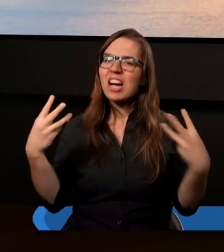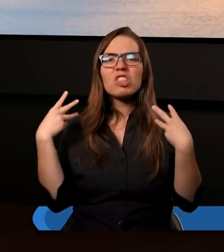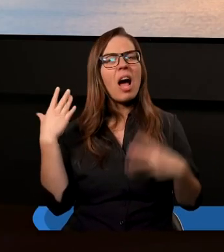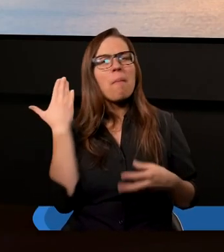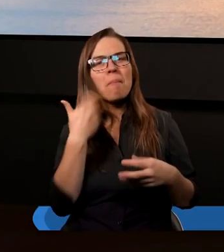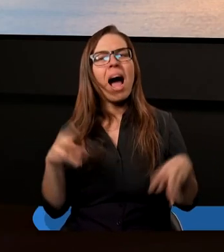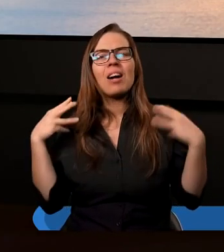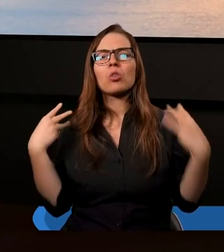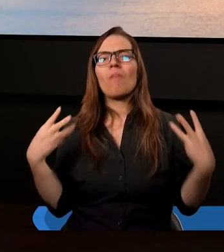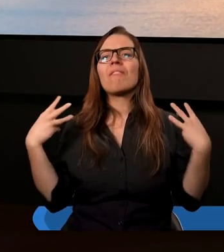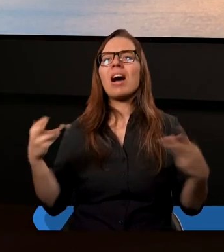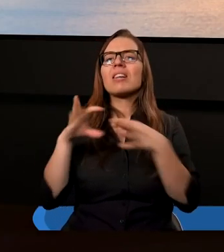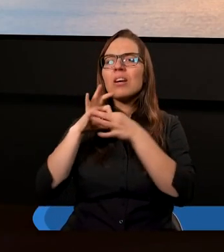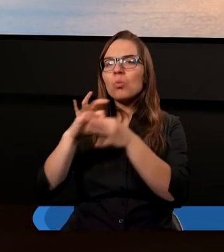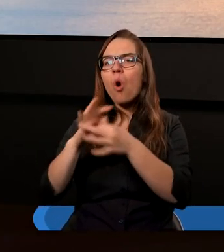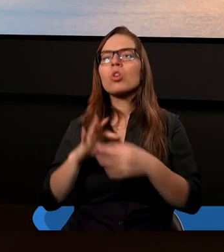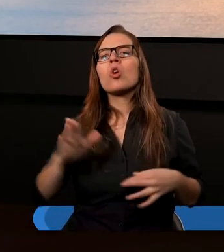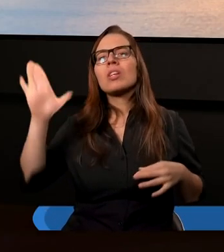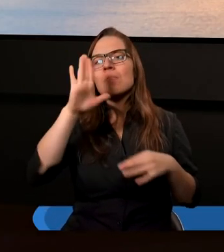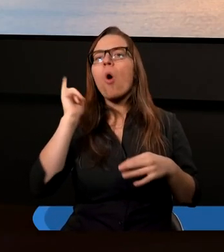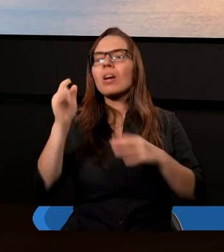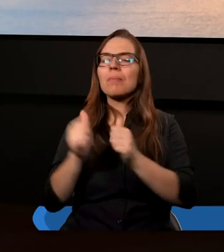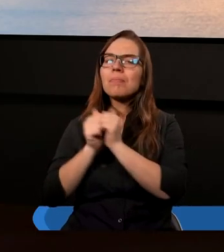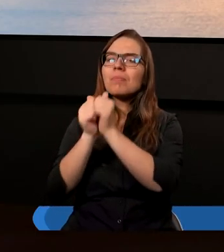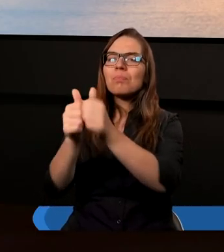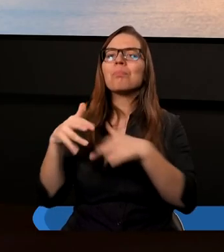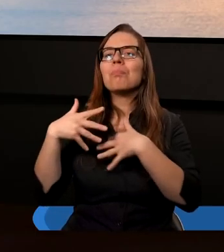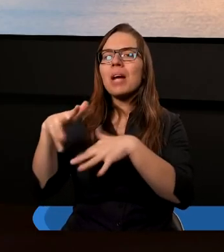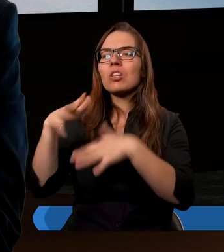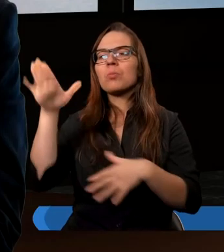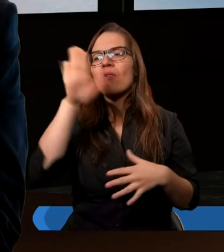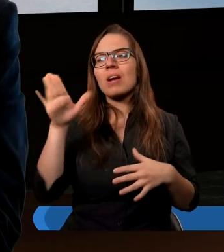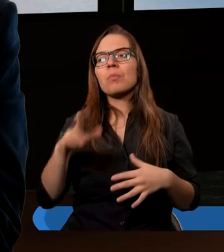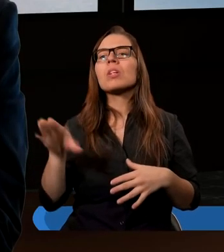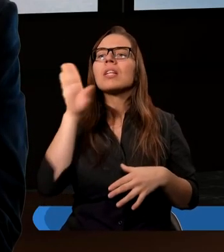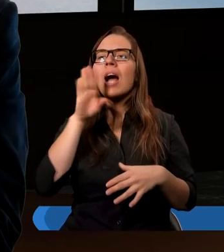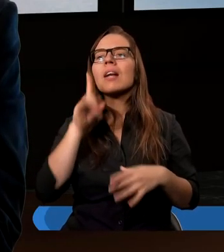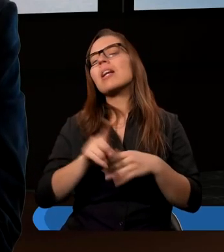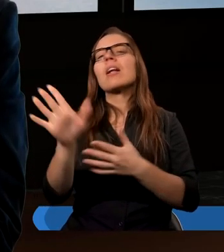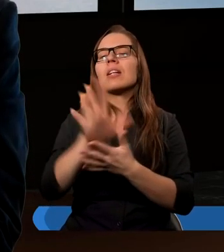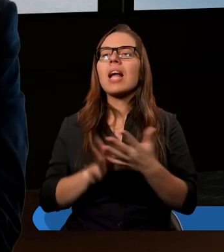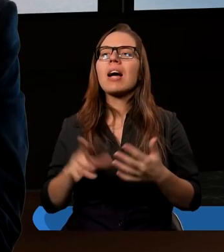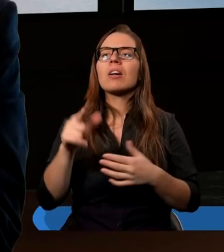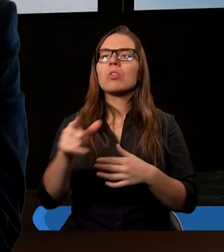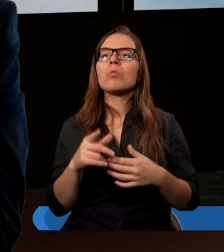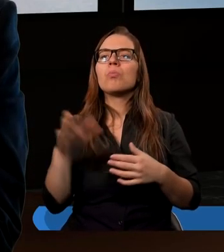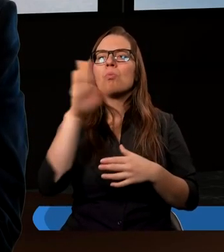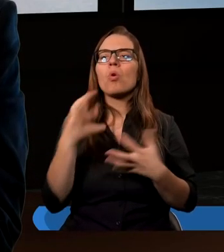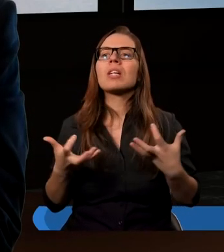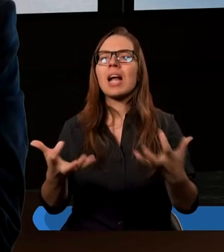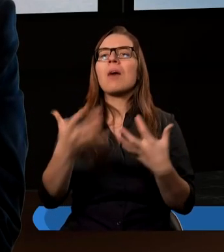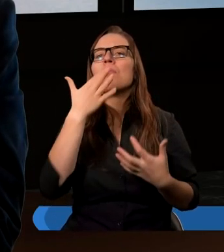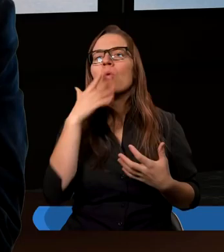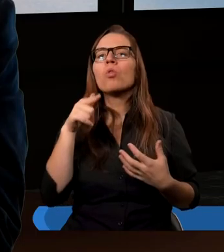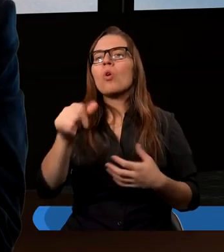zasadzie bycia z Bogiem, czy też nie być z Bogiem. Warto może dodać, że w pewnym tekście Bóg wręcz zachęca i mówi